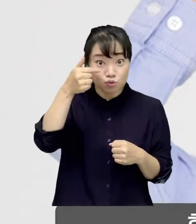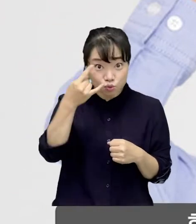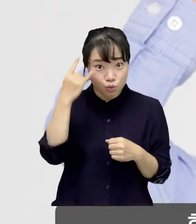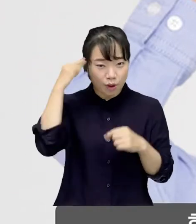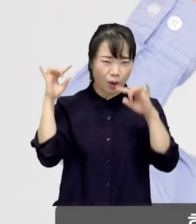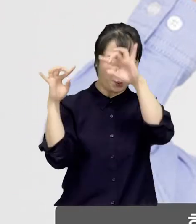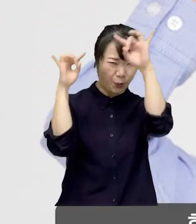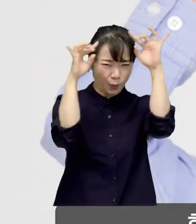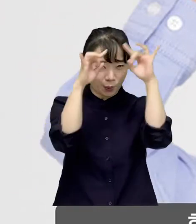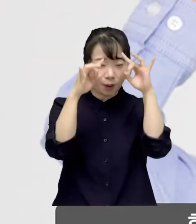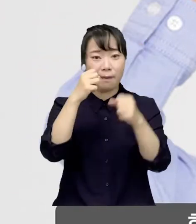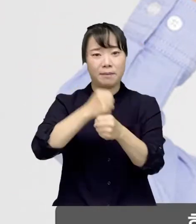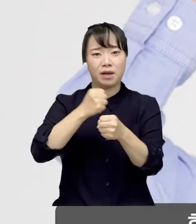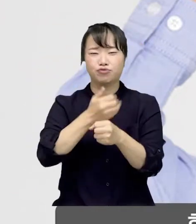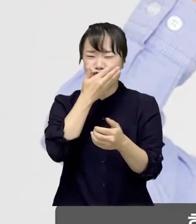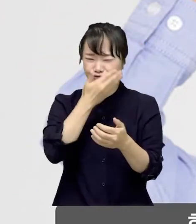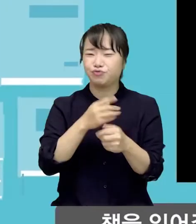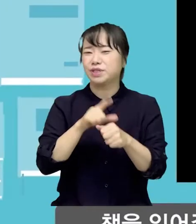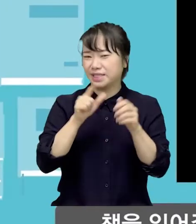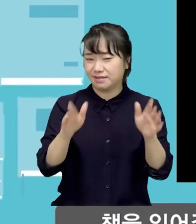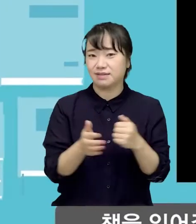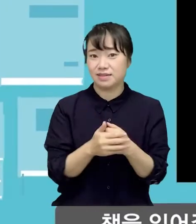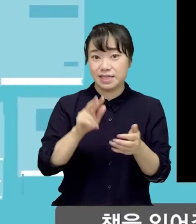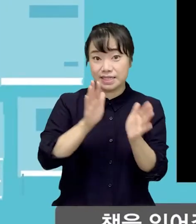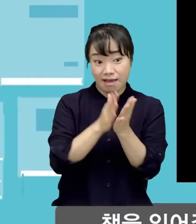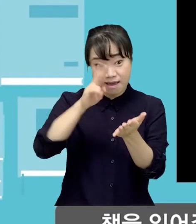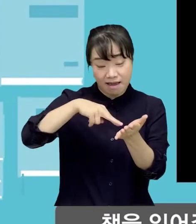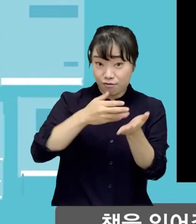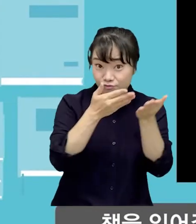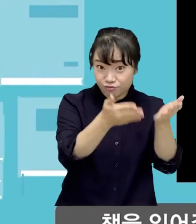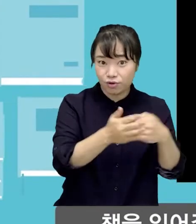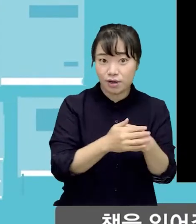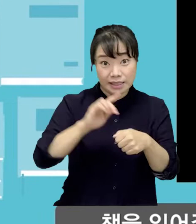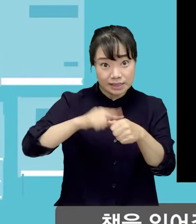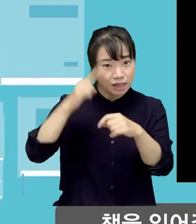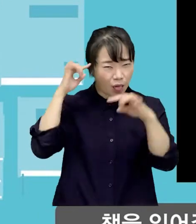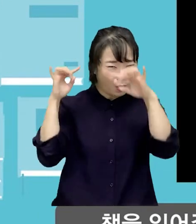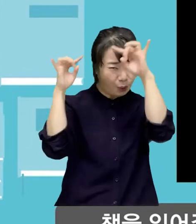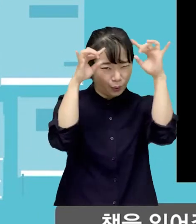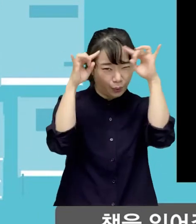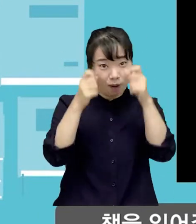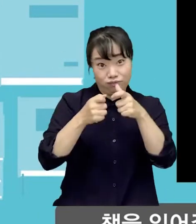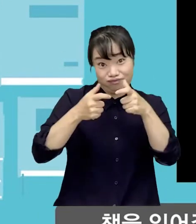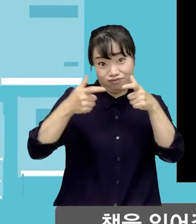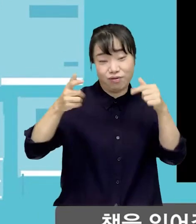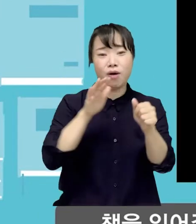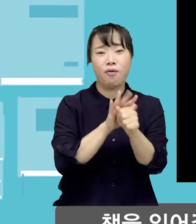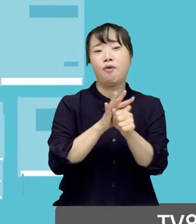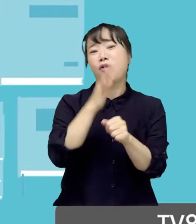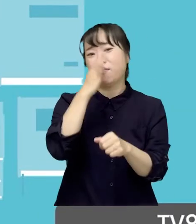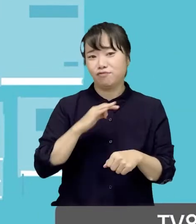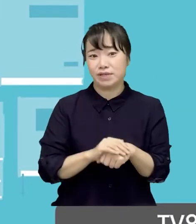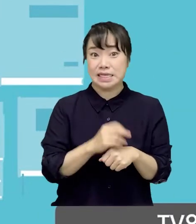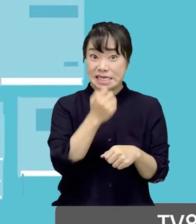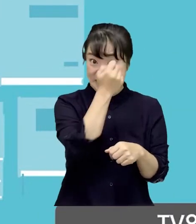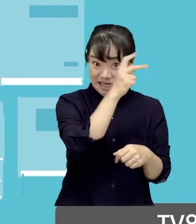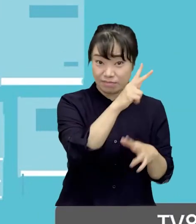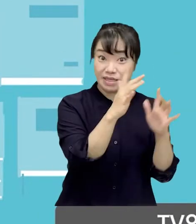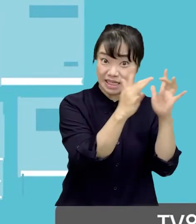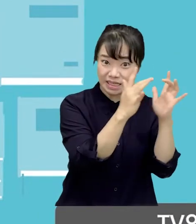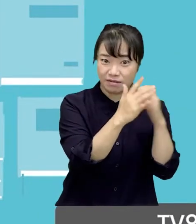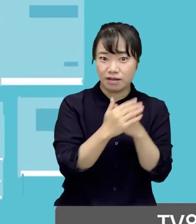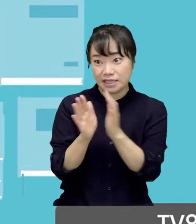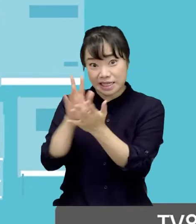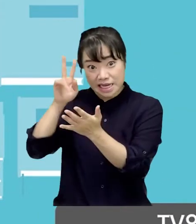회로가 형성되는 중요한 시기다. 책을 읽어주는 것이 읽기 회로를 만들어주는 최선의 방법이다. TV와